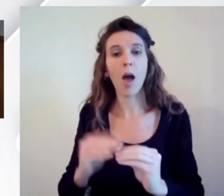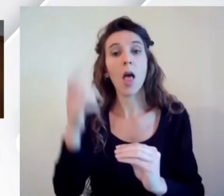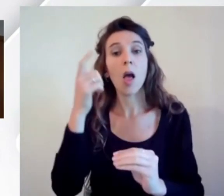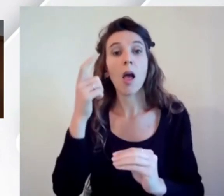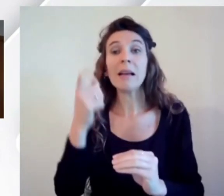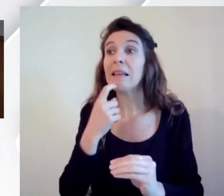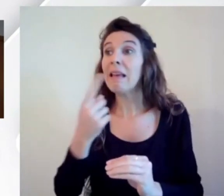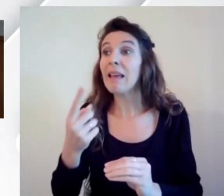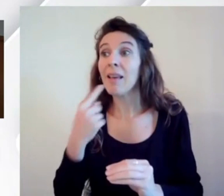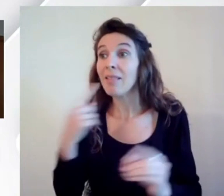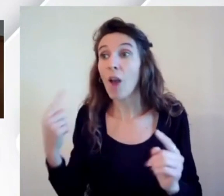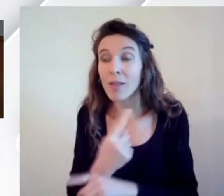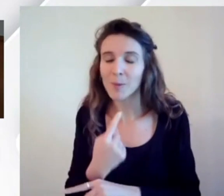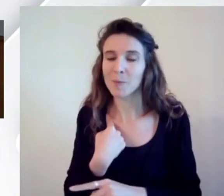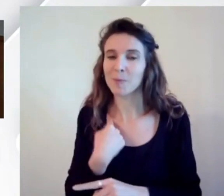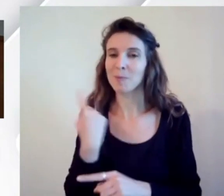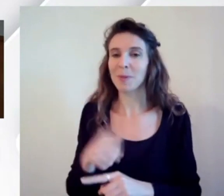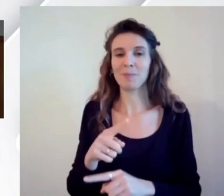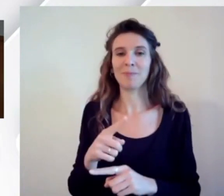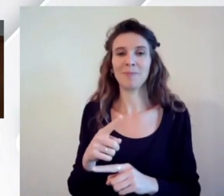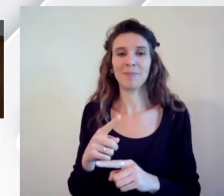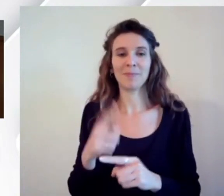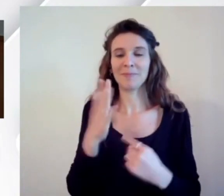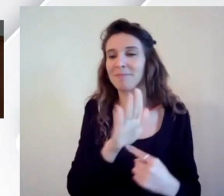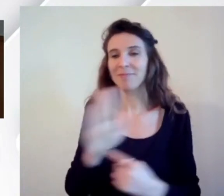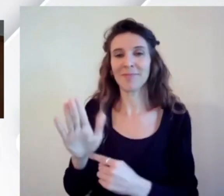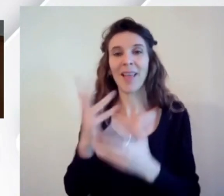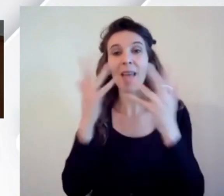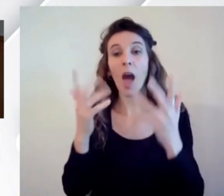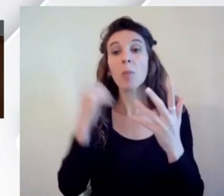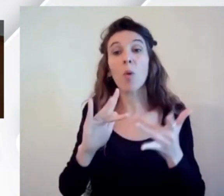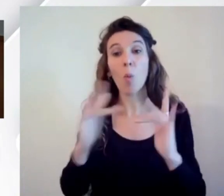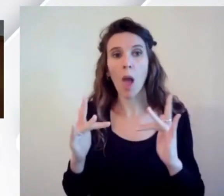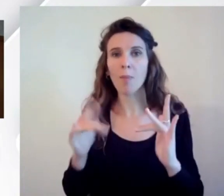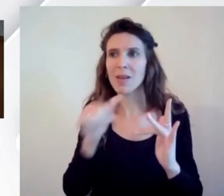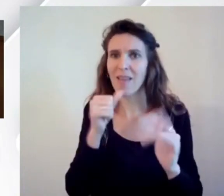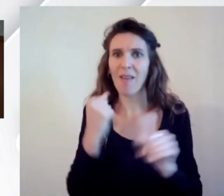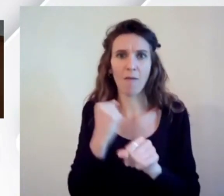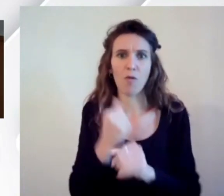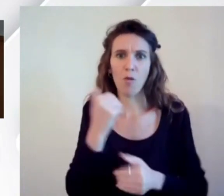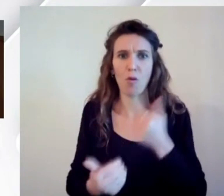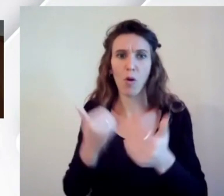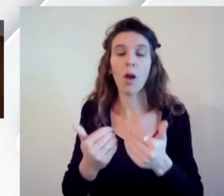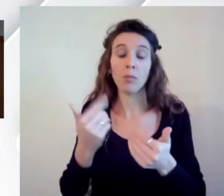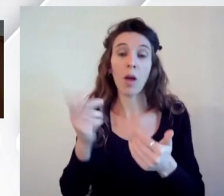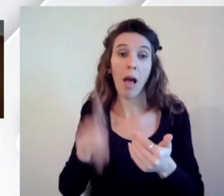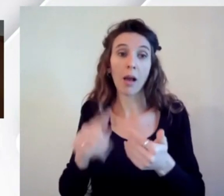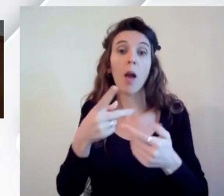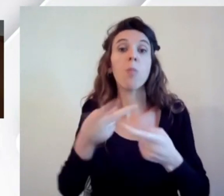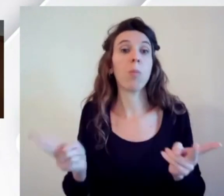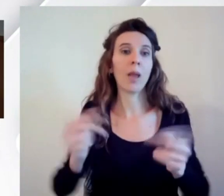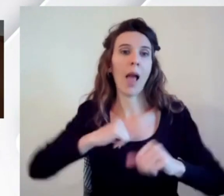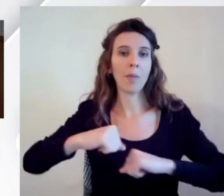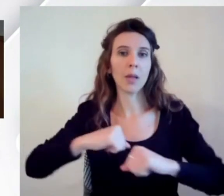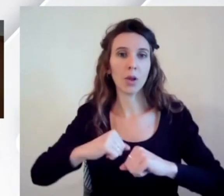carità ancora moltissimo da costruire ma soprattutto per esempio nella pubblica amministrazione e per merito di molte attività